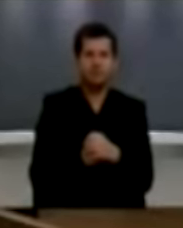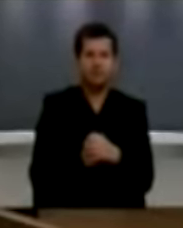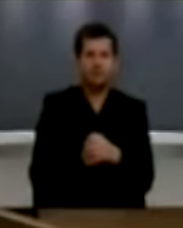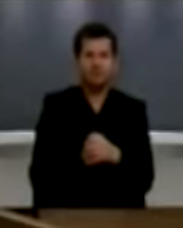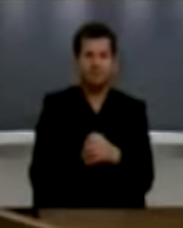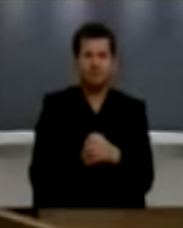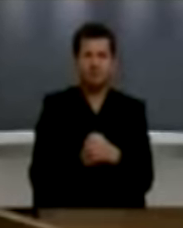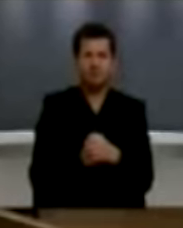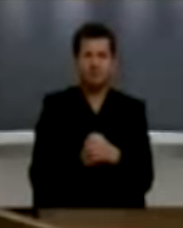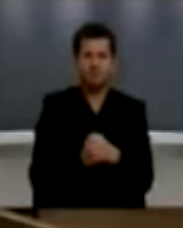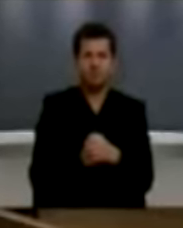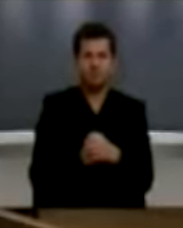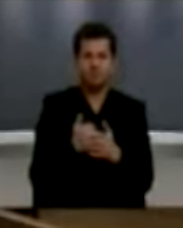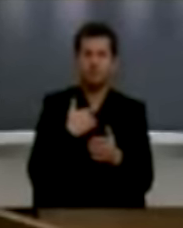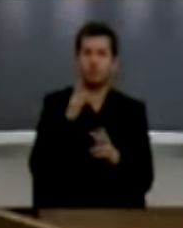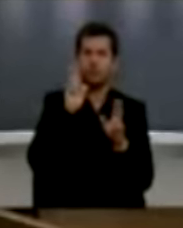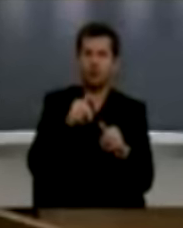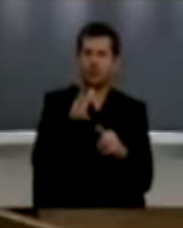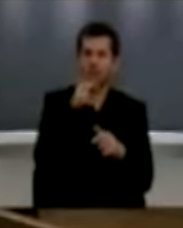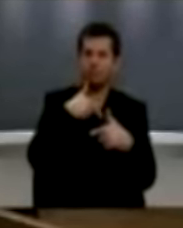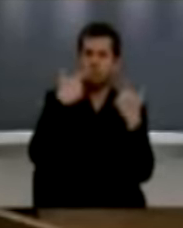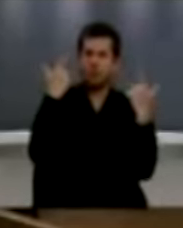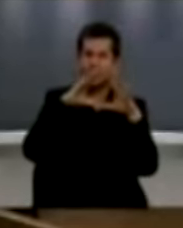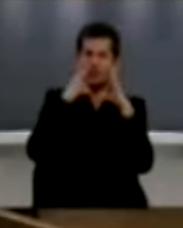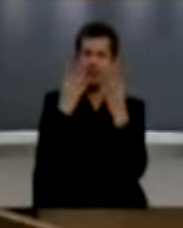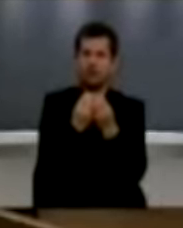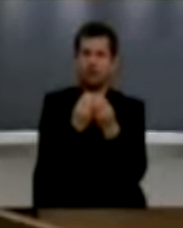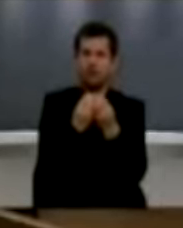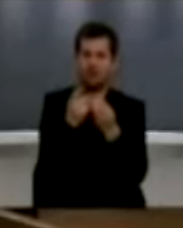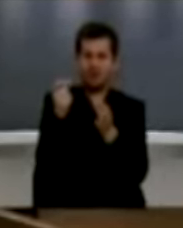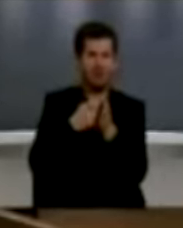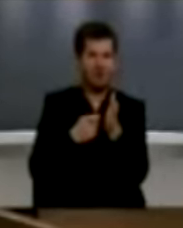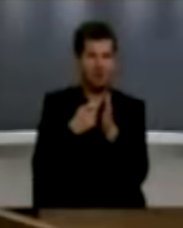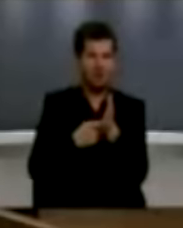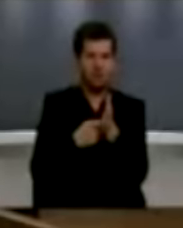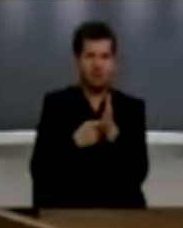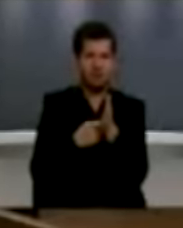unë jam për zbardhjen e fatit gjdo antari